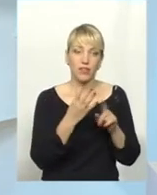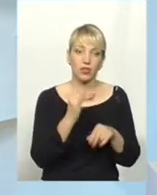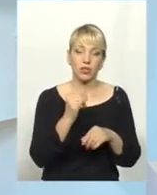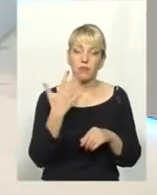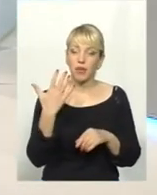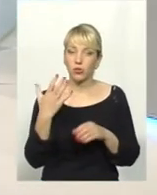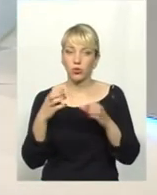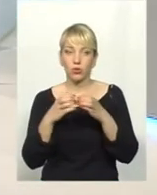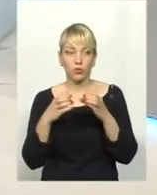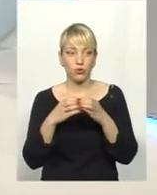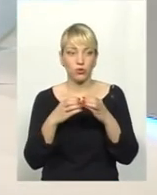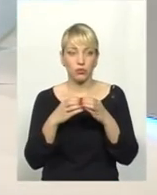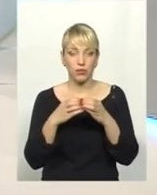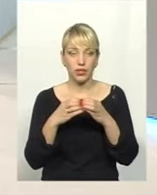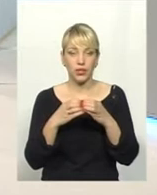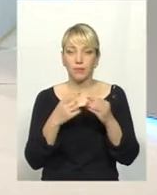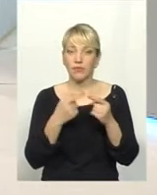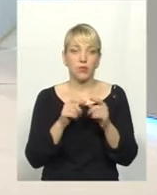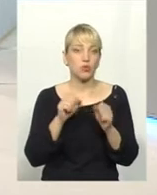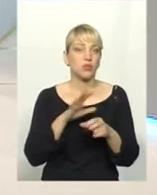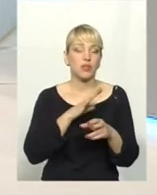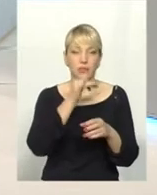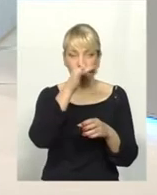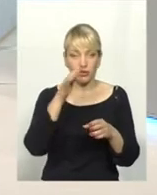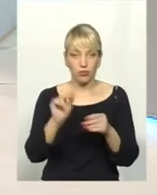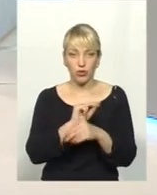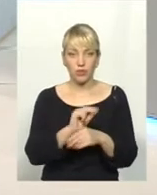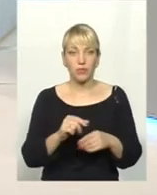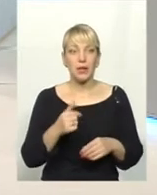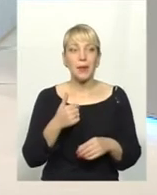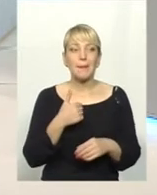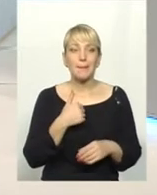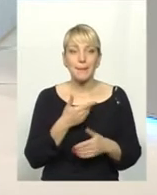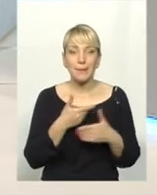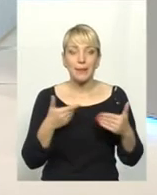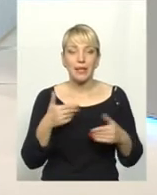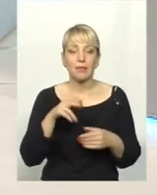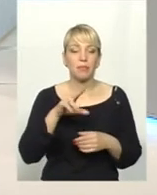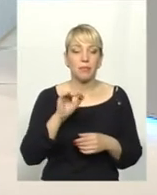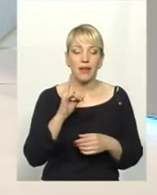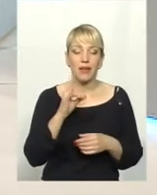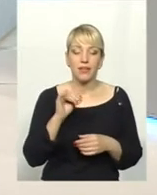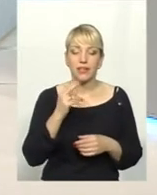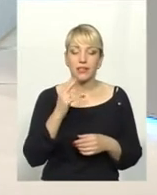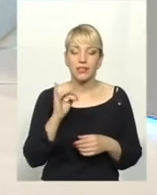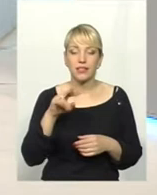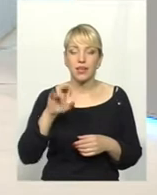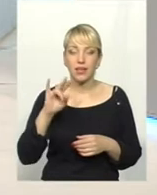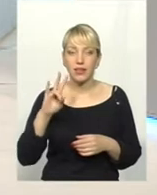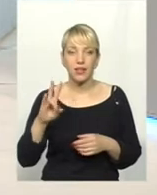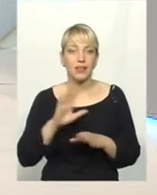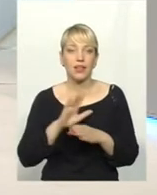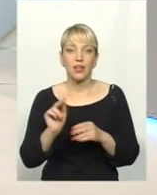цікава річ. Ми пініциліном давно не лікували теж гонорею і все. І ми в минулому